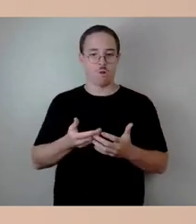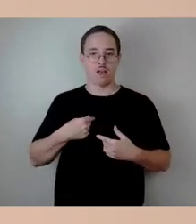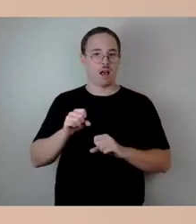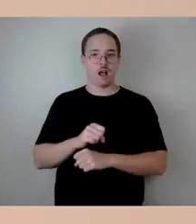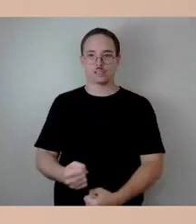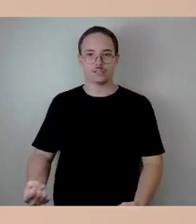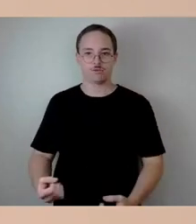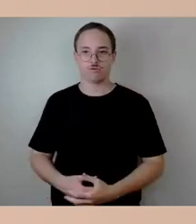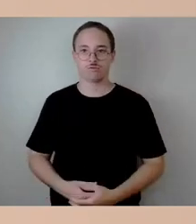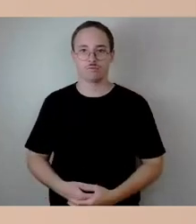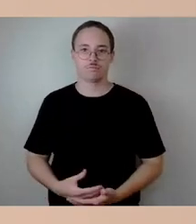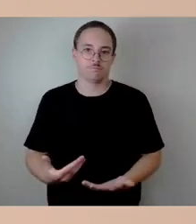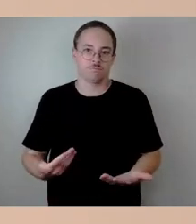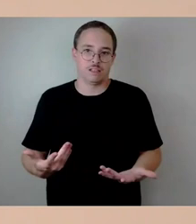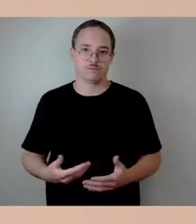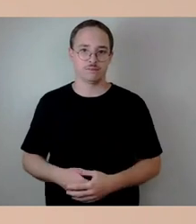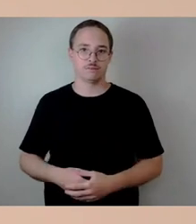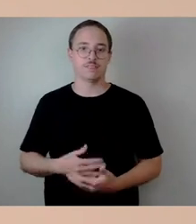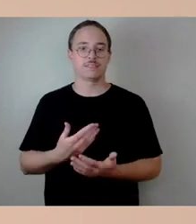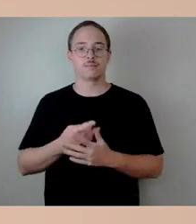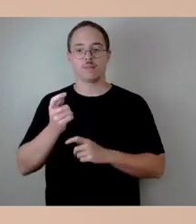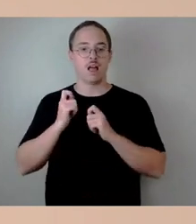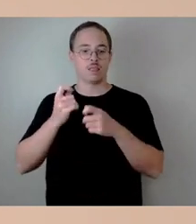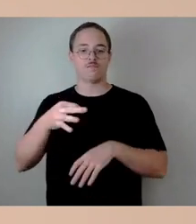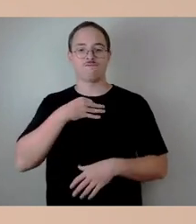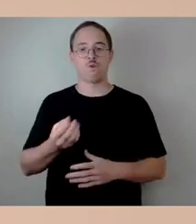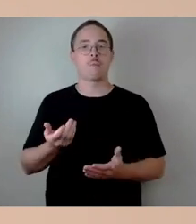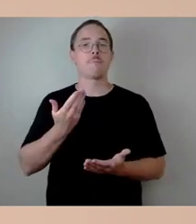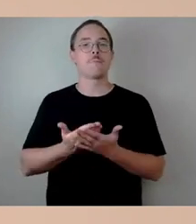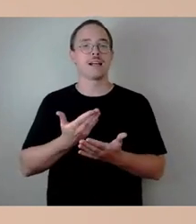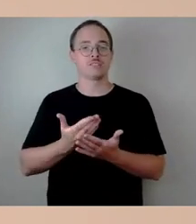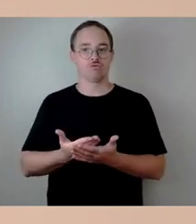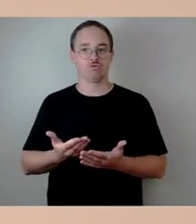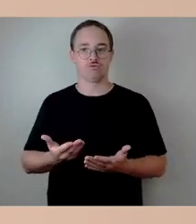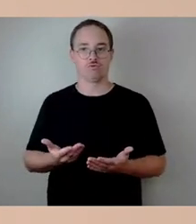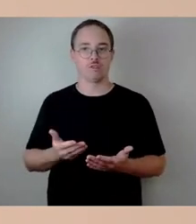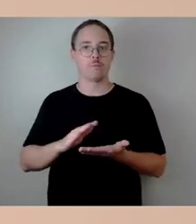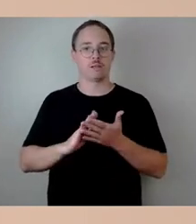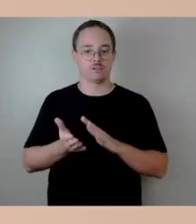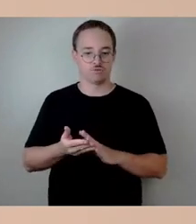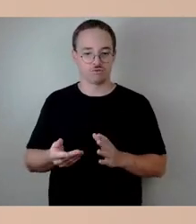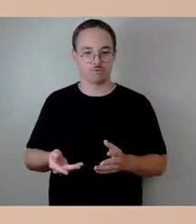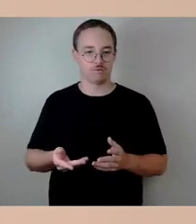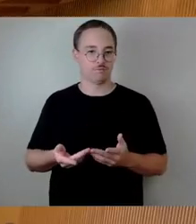keinen praktischen Nutzen für uns erzeugen können, unabhängig davon, wie Sie votieren. Vielen Dank.